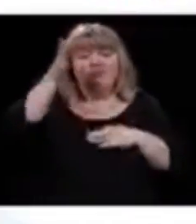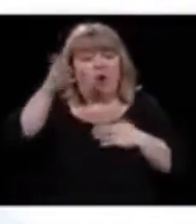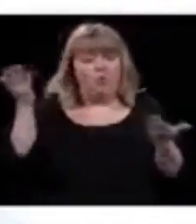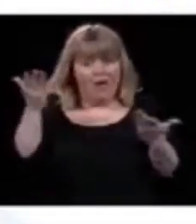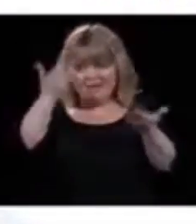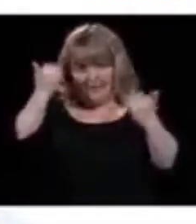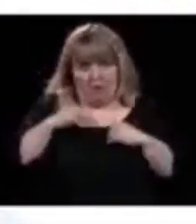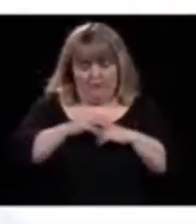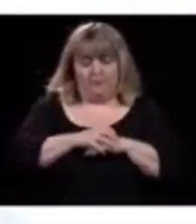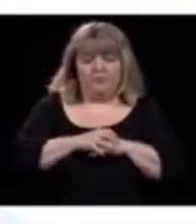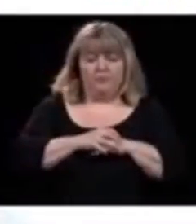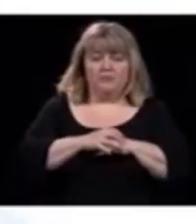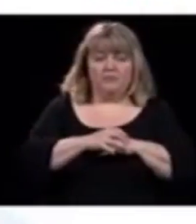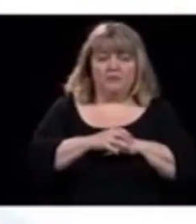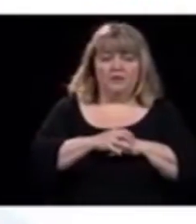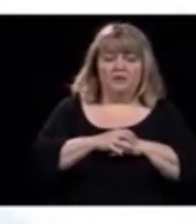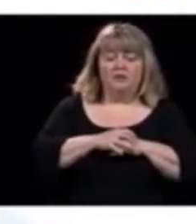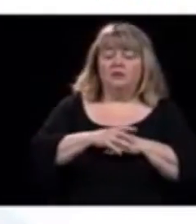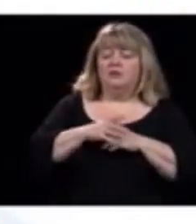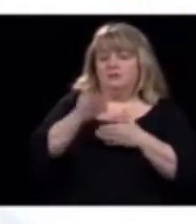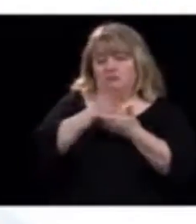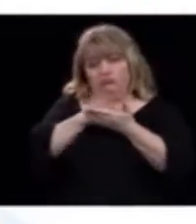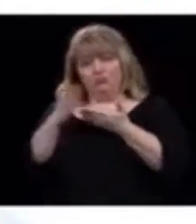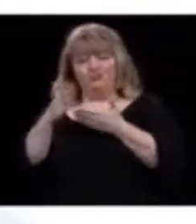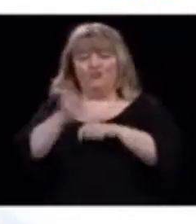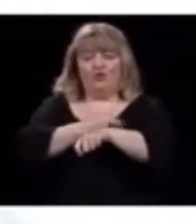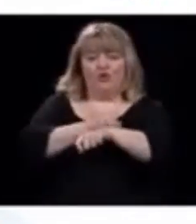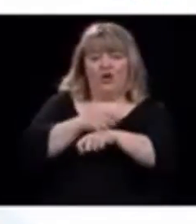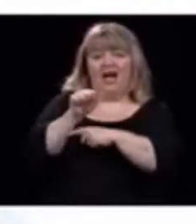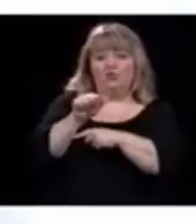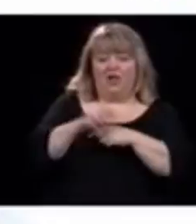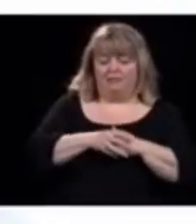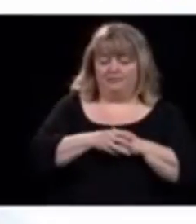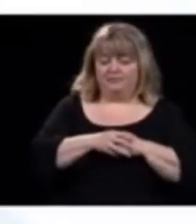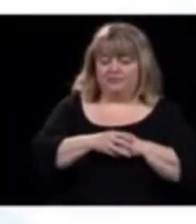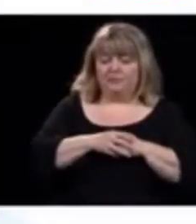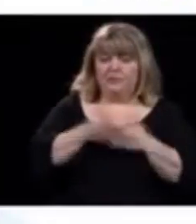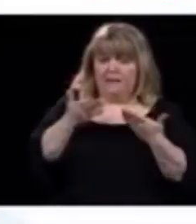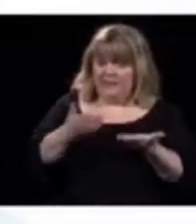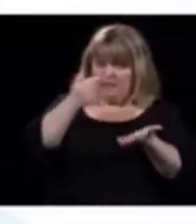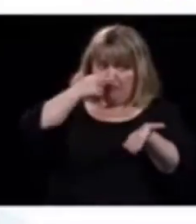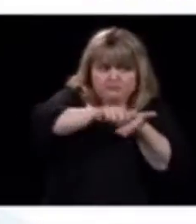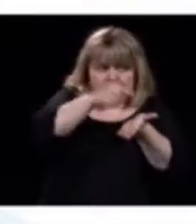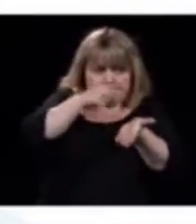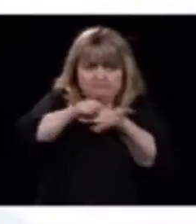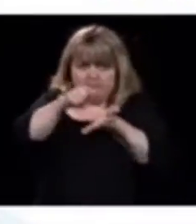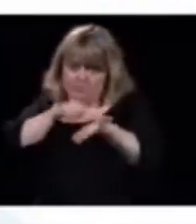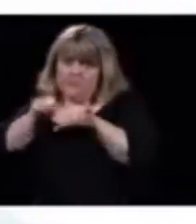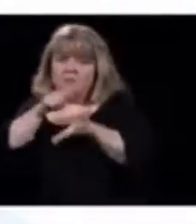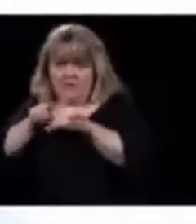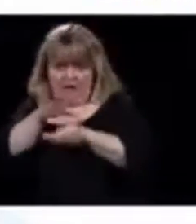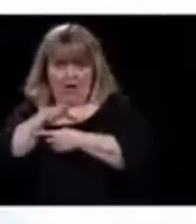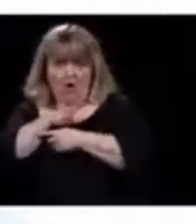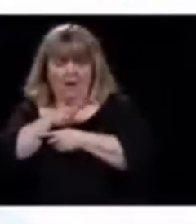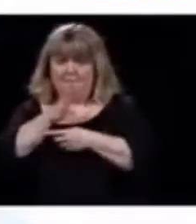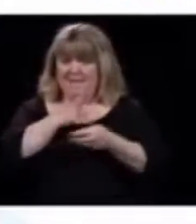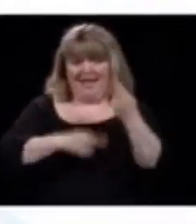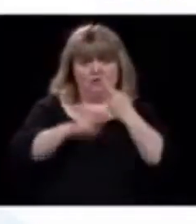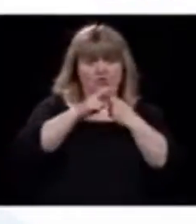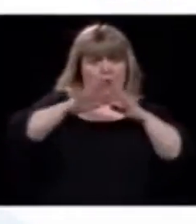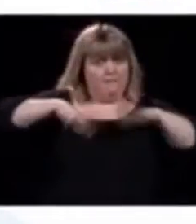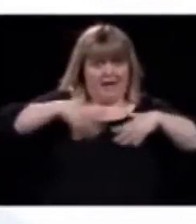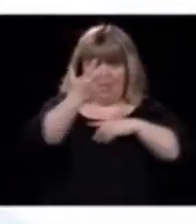premier ministre, c encore plus compliqué, M. le premier ministre, c'est qu'il y a des tests qui sont faits actuellement, dont les résultats ne sont pas rentrés. Il y a la date où